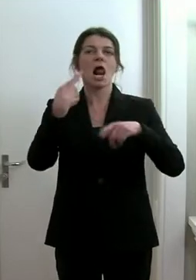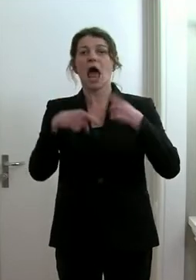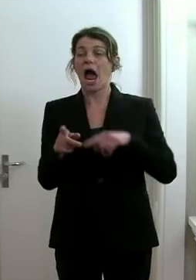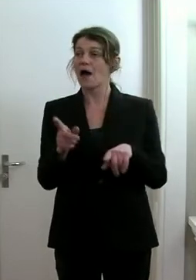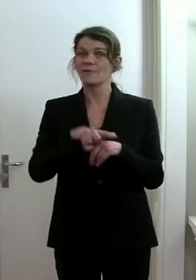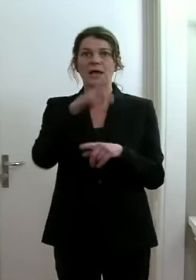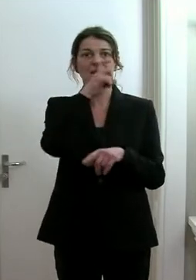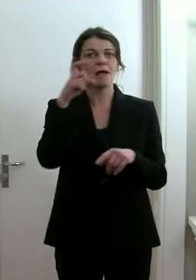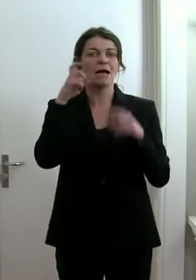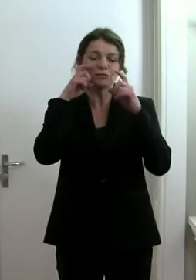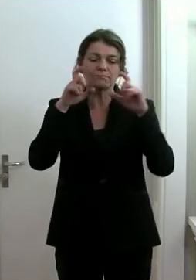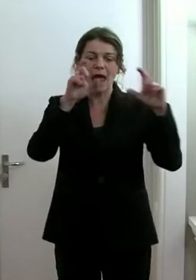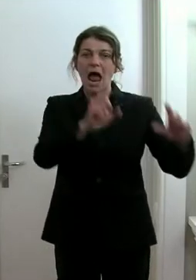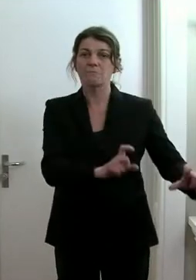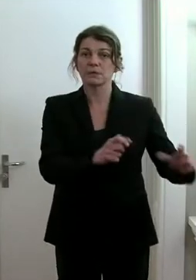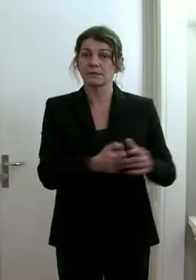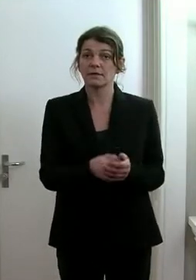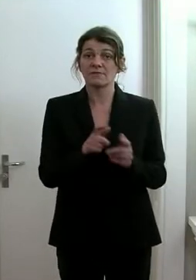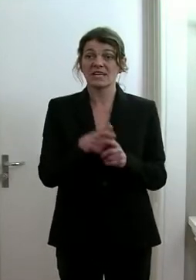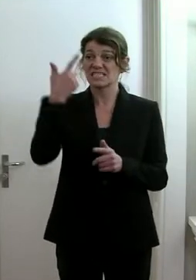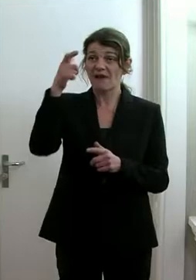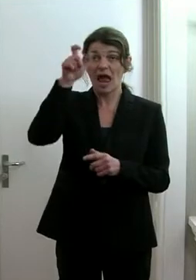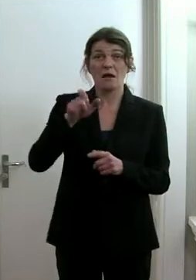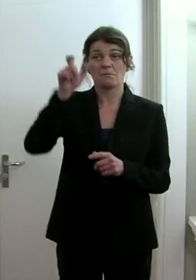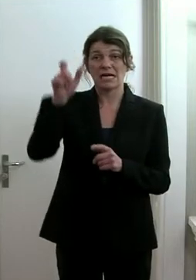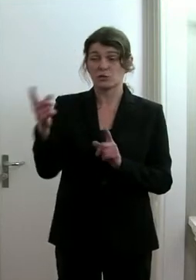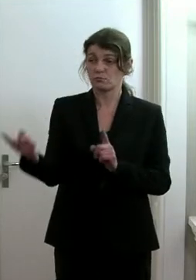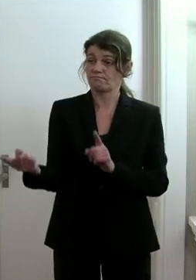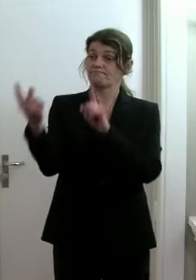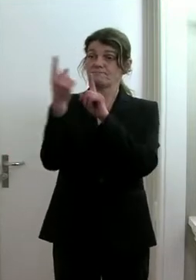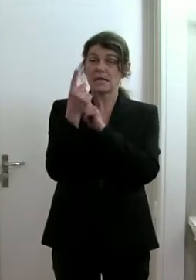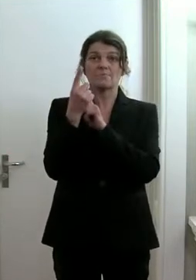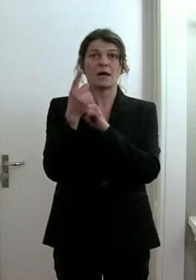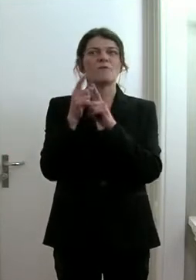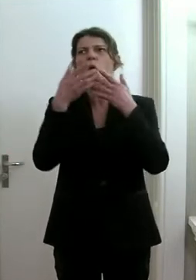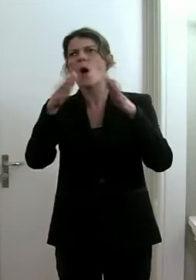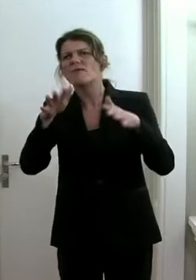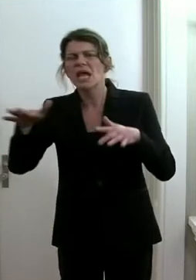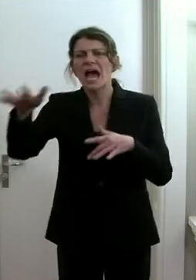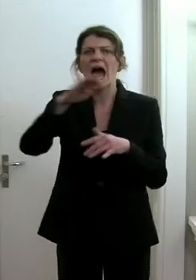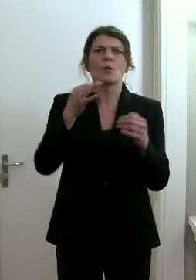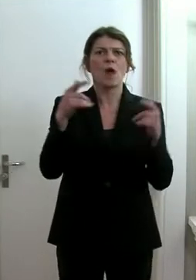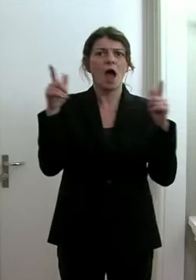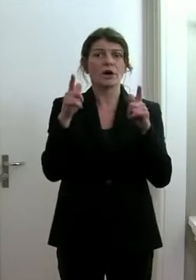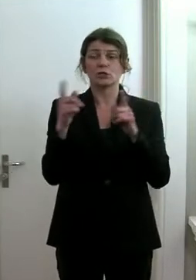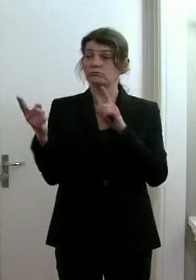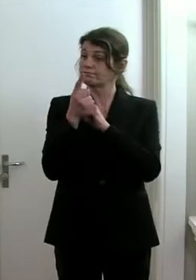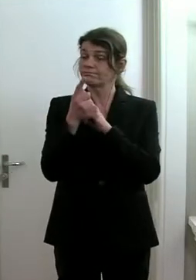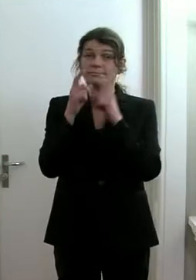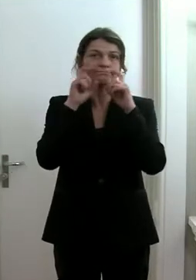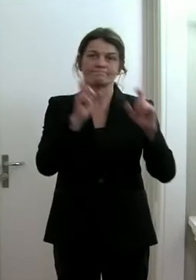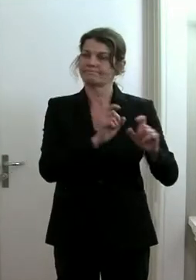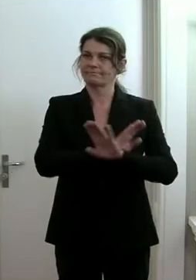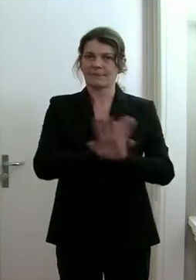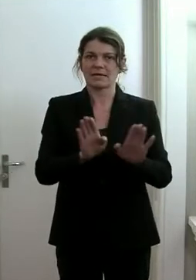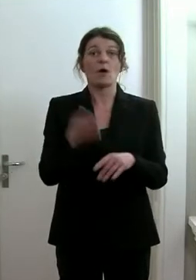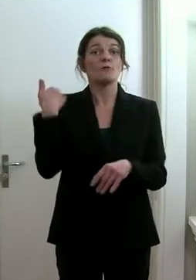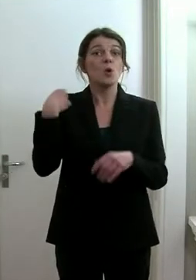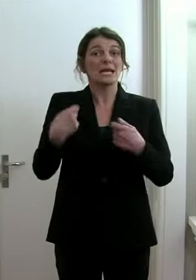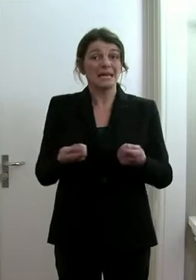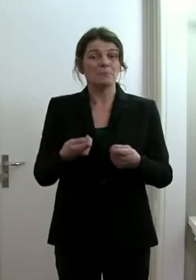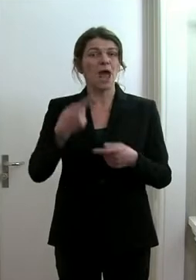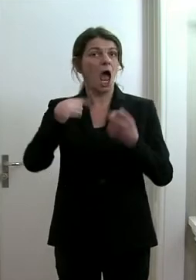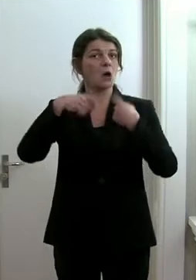Maske abzusetzen, wenn sich zwei Personen in der Öffentlichkeit oder bei einer Veranstaltung begegnen. Früher gab es diese